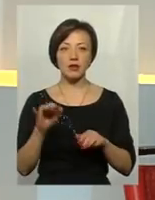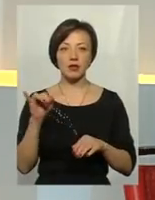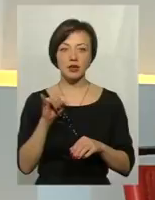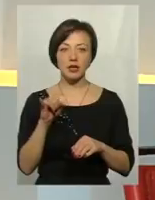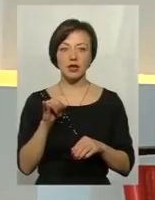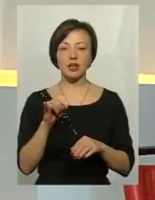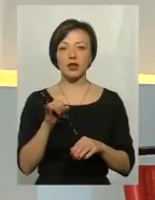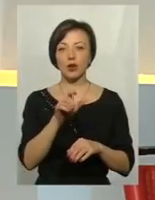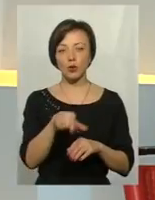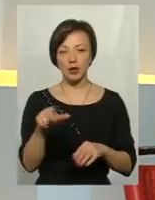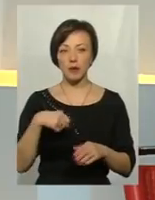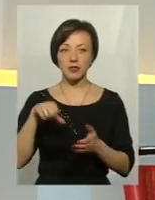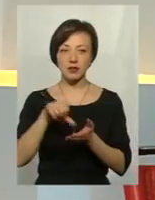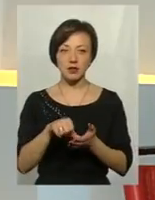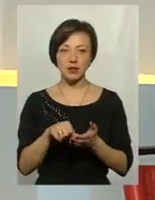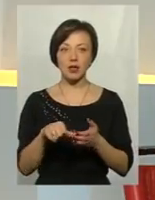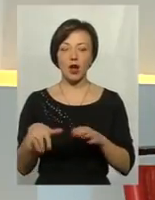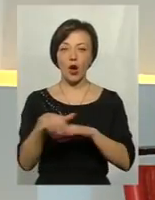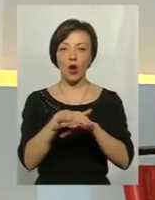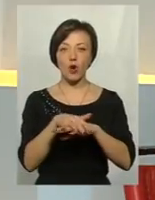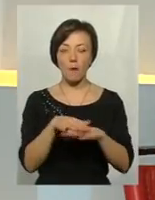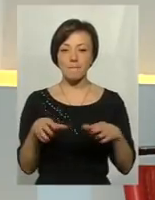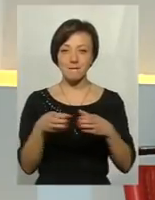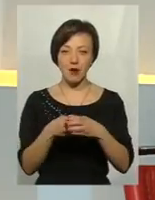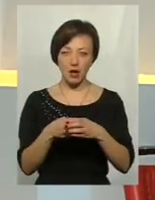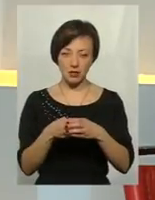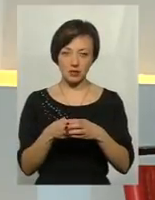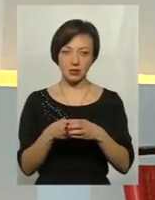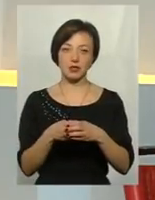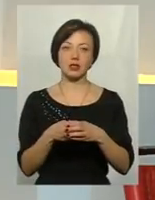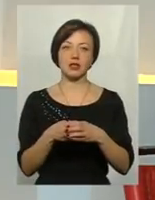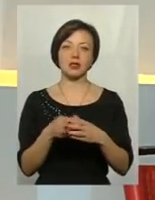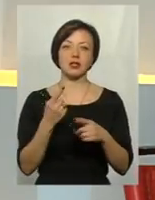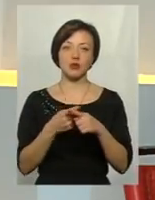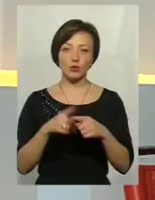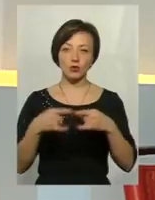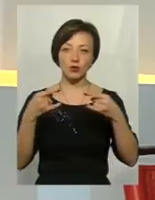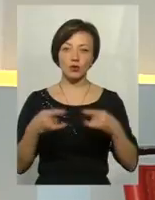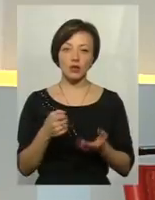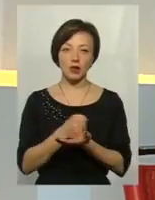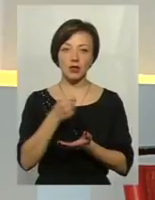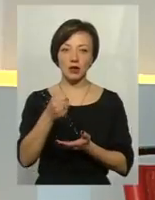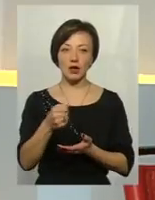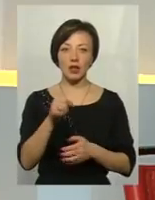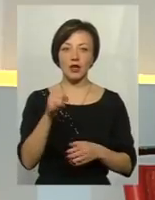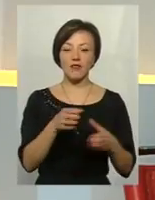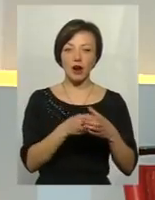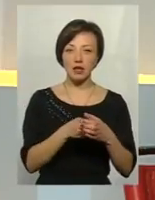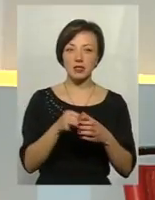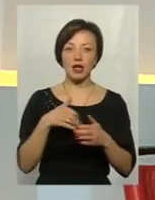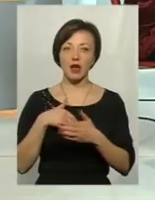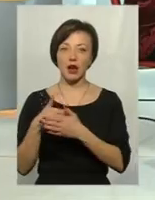виборців, сьогодні я представляю також і громадськість. Тому що, власне, у цю студію мене делегувала і фракція, і